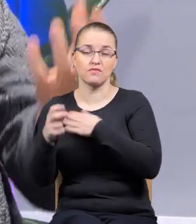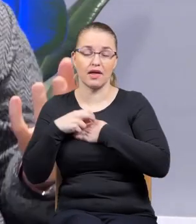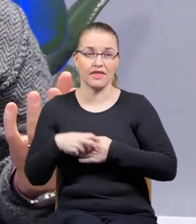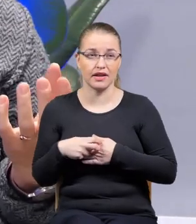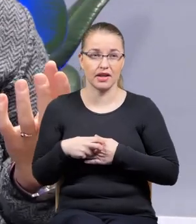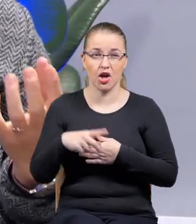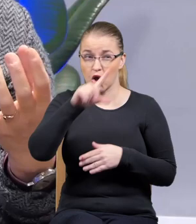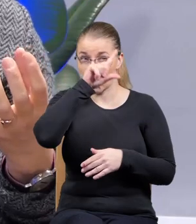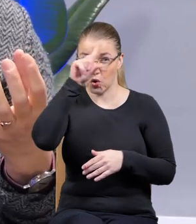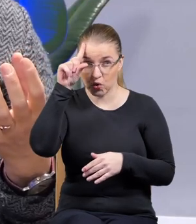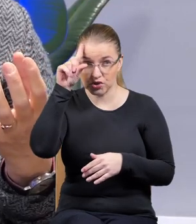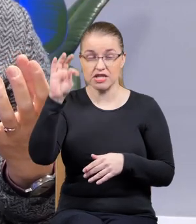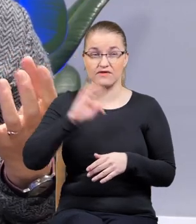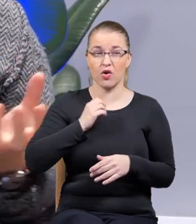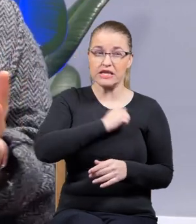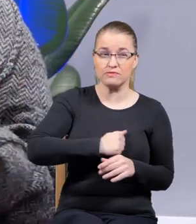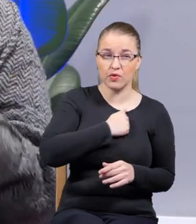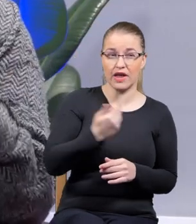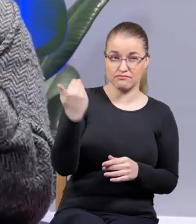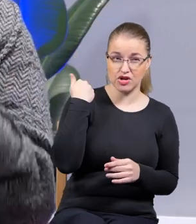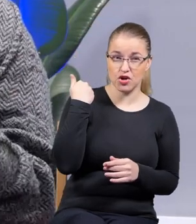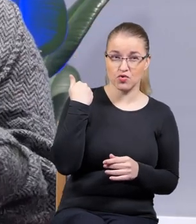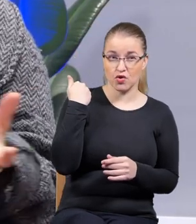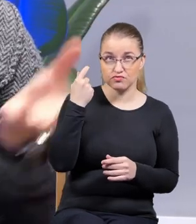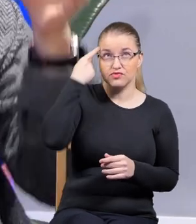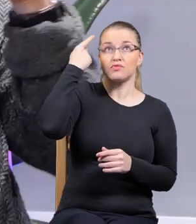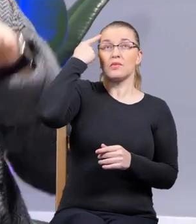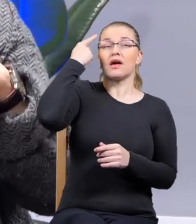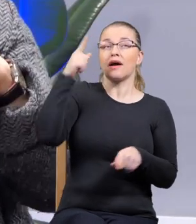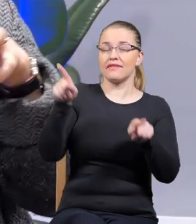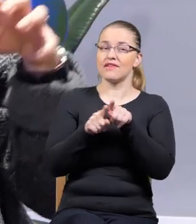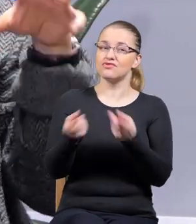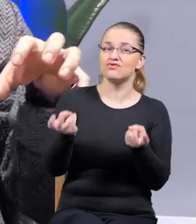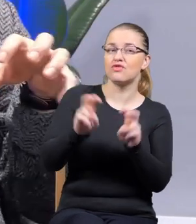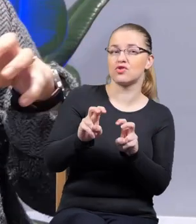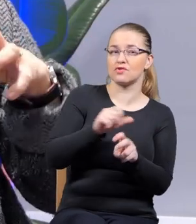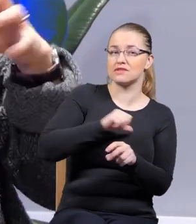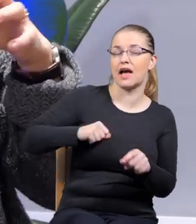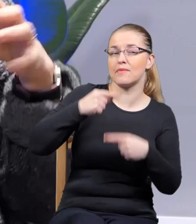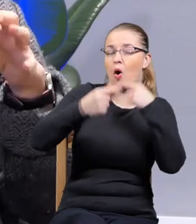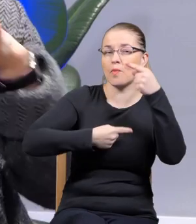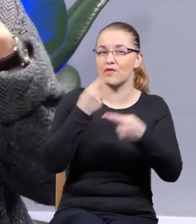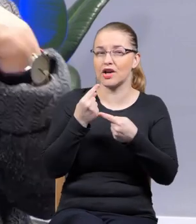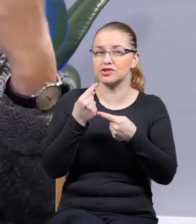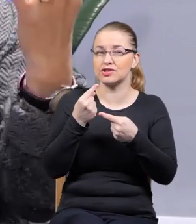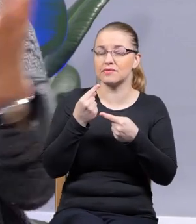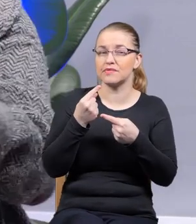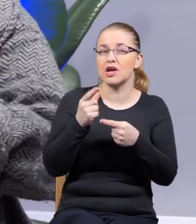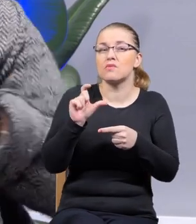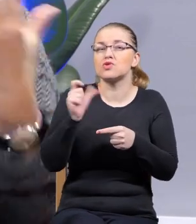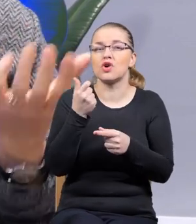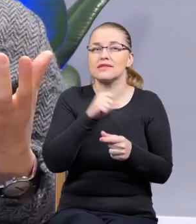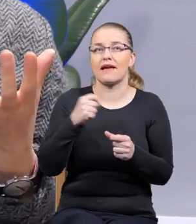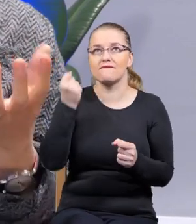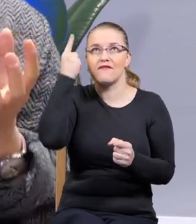tylko odtwarzają swoją traumatyczną przeszłość, ale ją konfabulują i budują narrację z rzeczy, które sobie